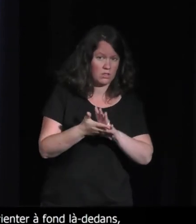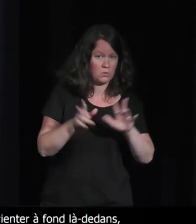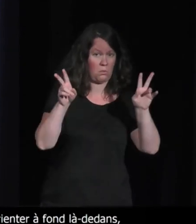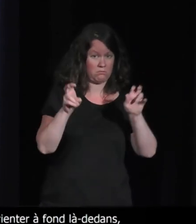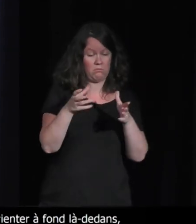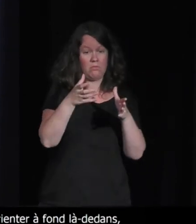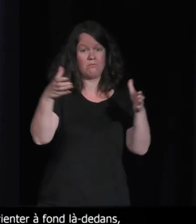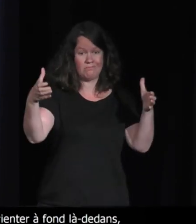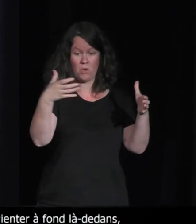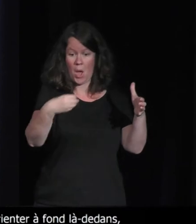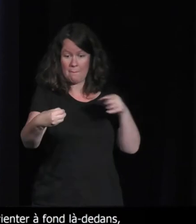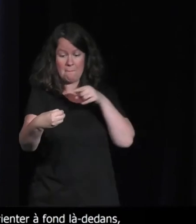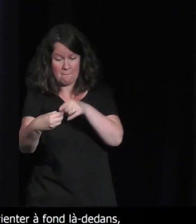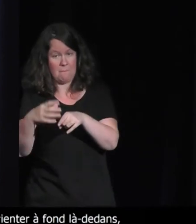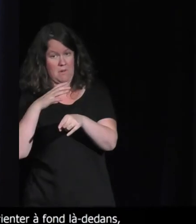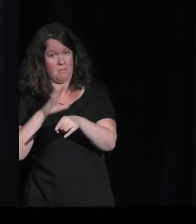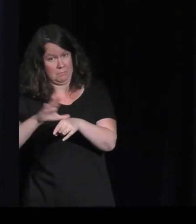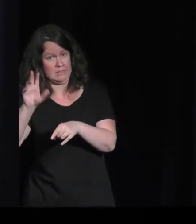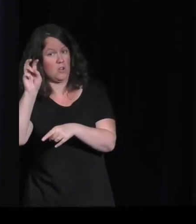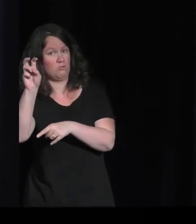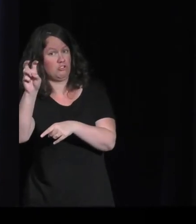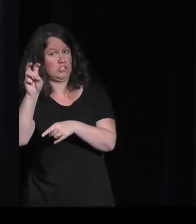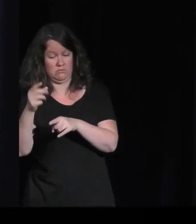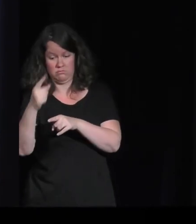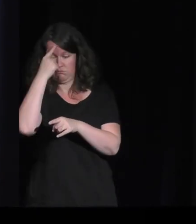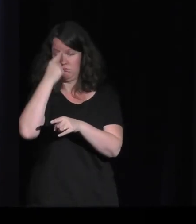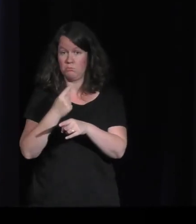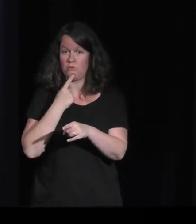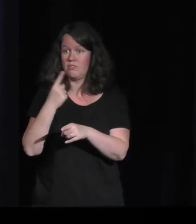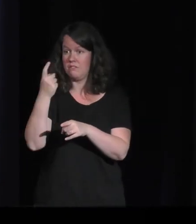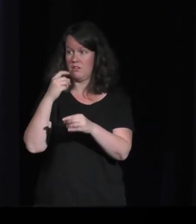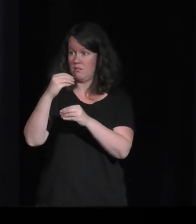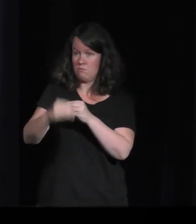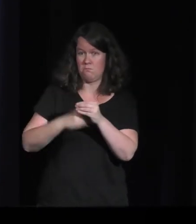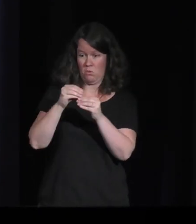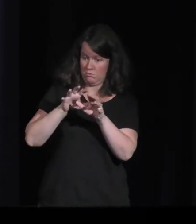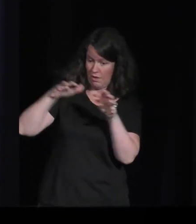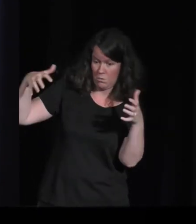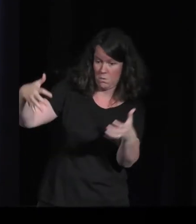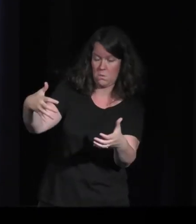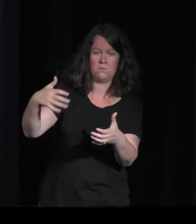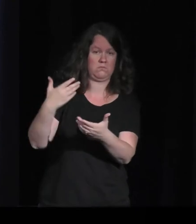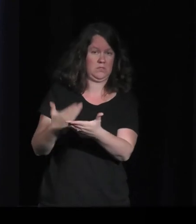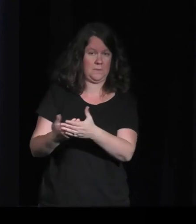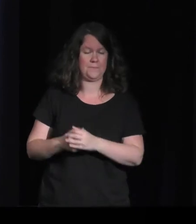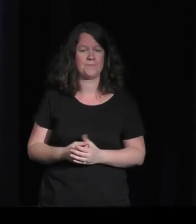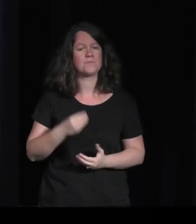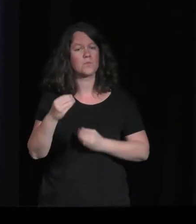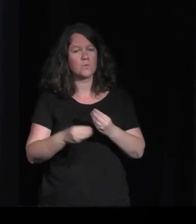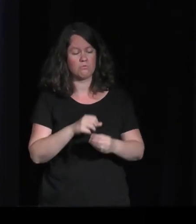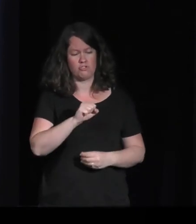et est composé de développeurs, développeuses de partout dans le monde. Vous pouvez les rejoindre si vous le souhaitez. Le Shift Project aussi,